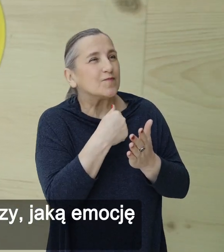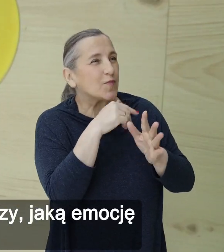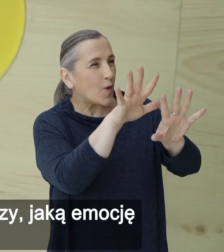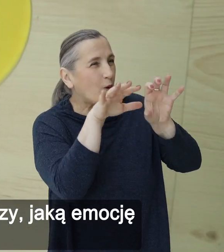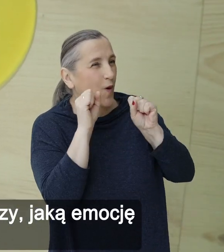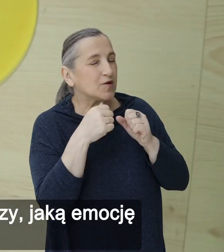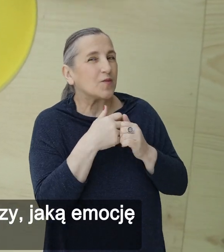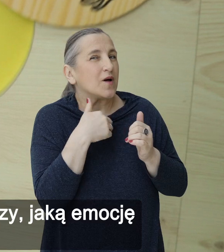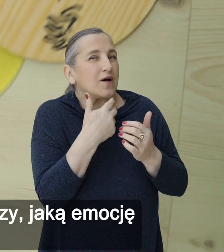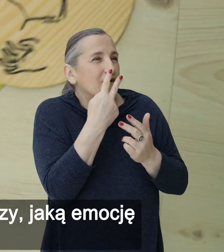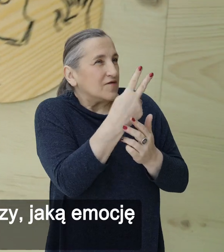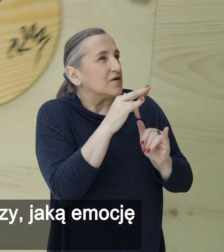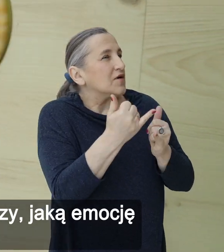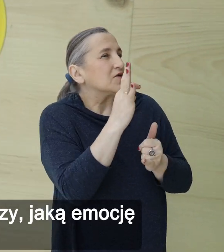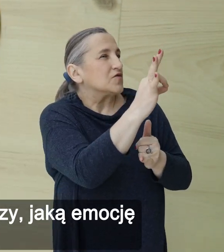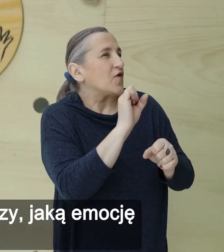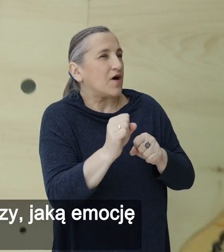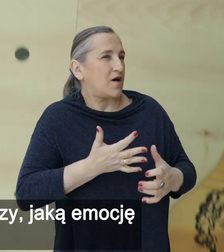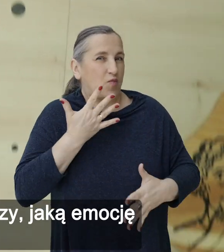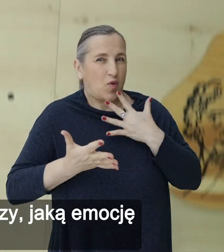emocję okazujemy.